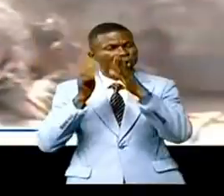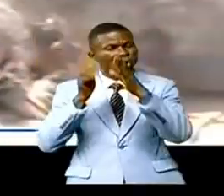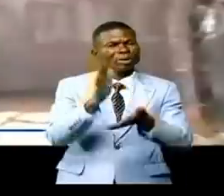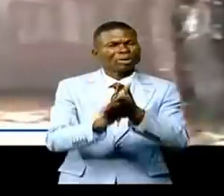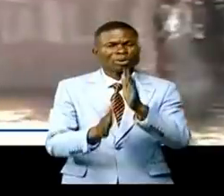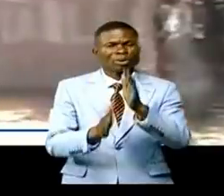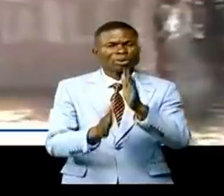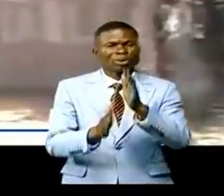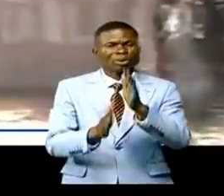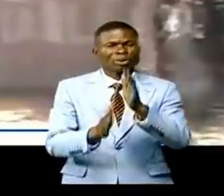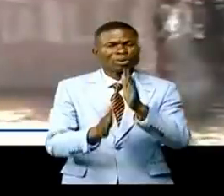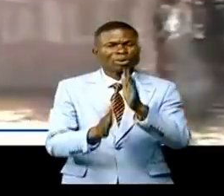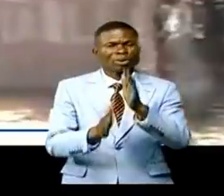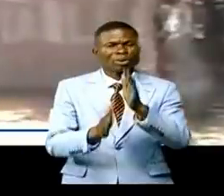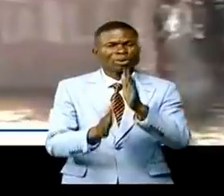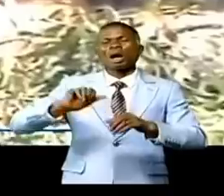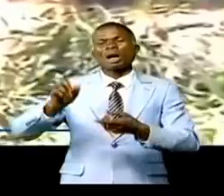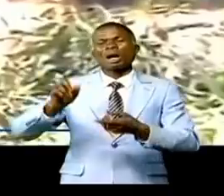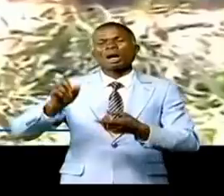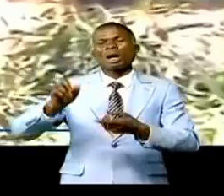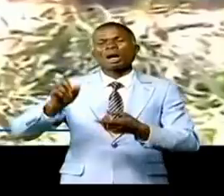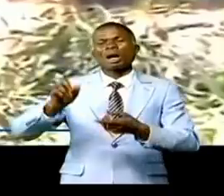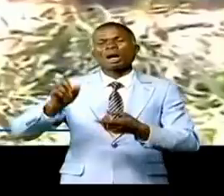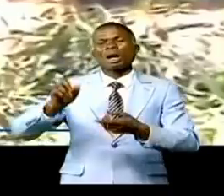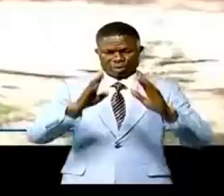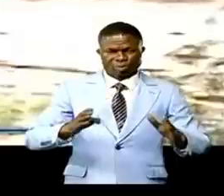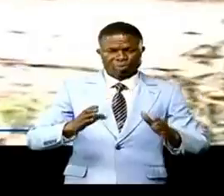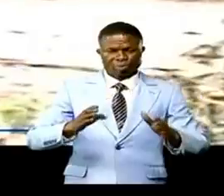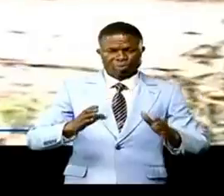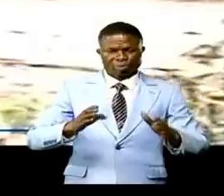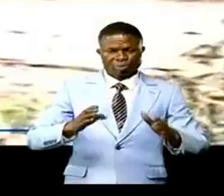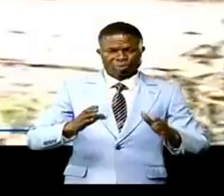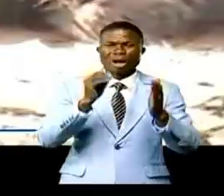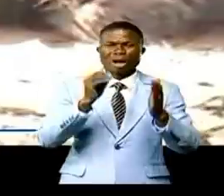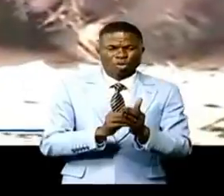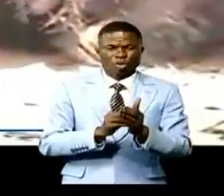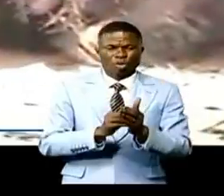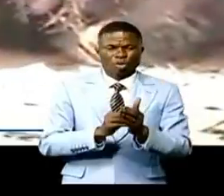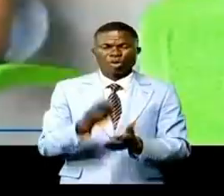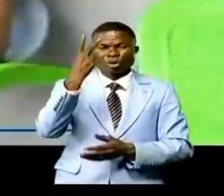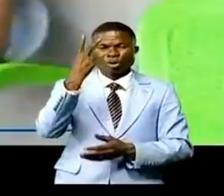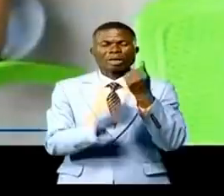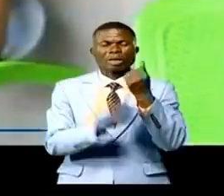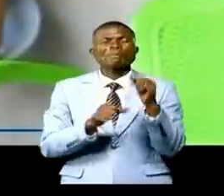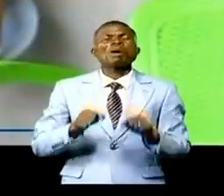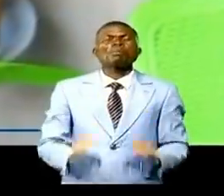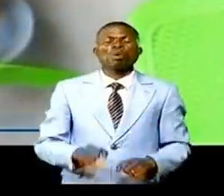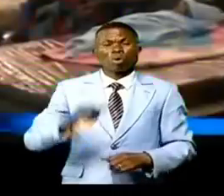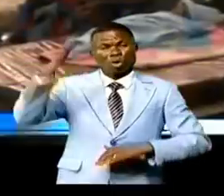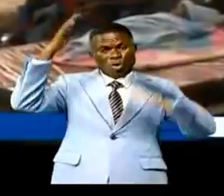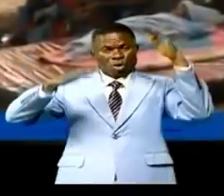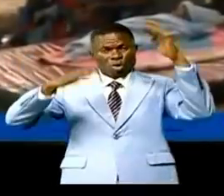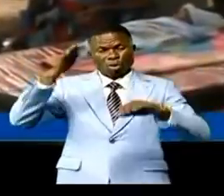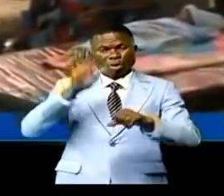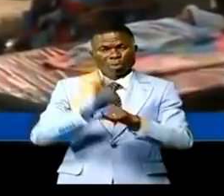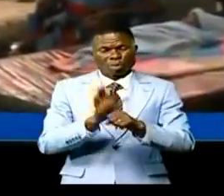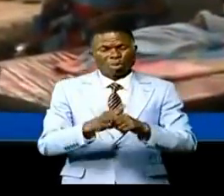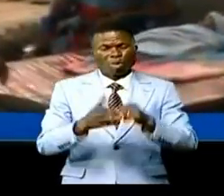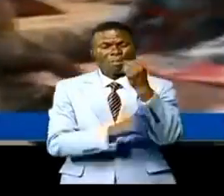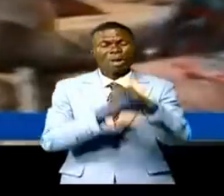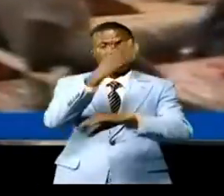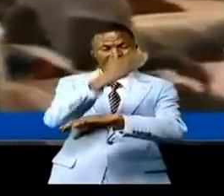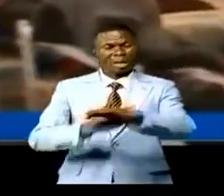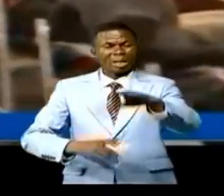d'autres sont dans les familles d'accueil. Il convient de signaler en outre que deux personnes sont mortes et plusieurs autres blessés